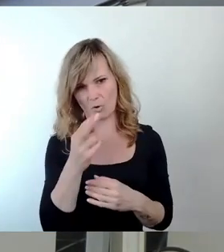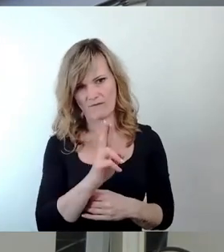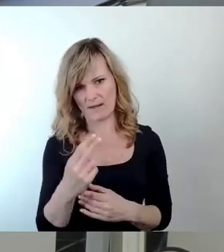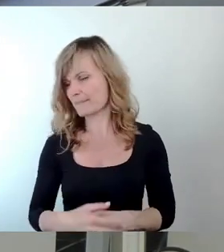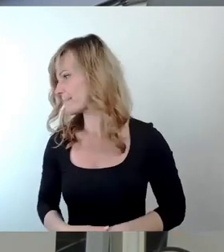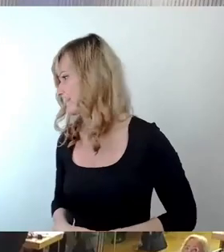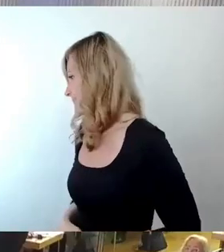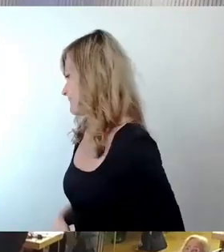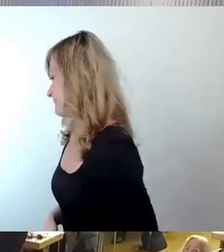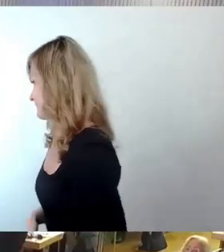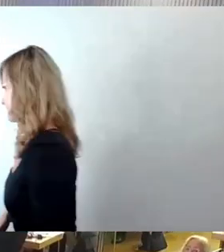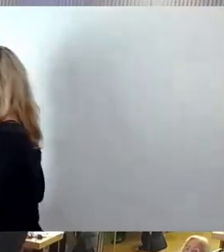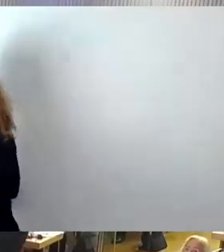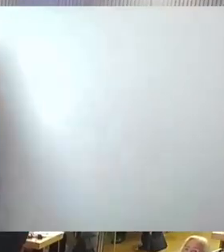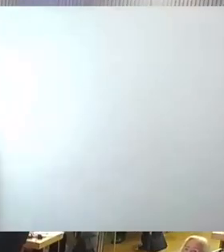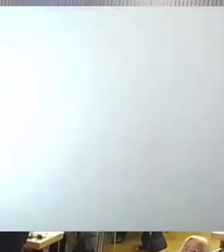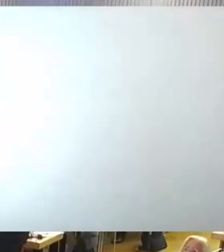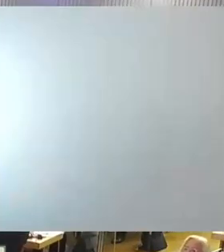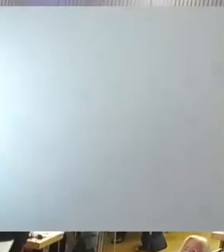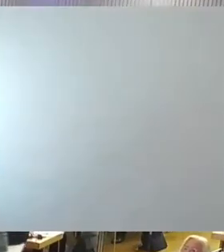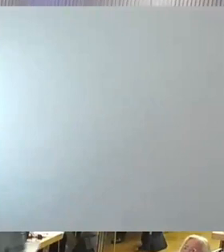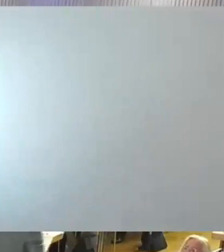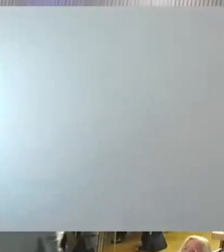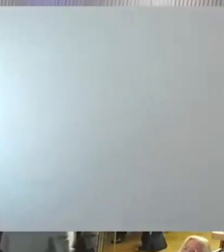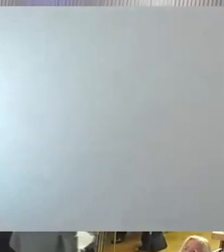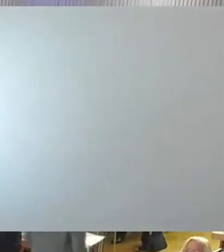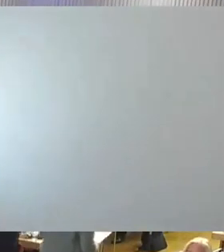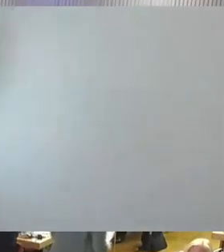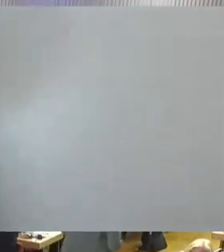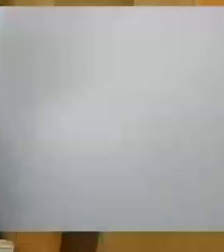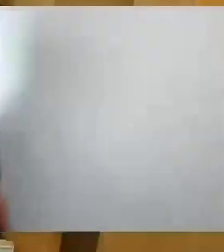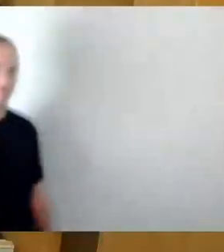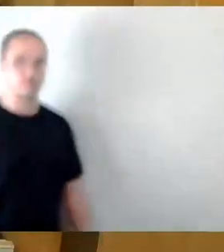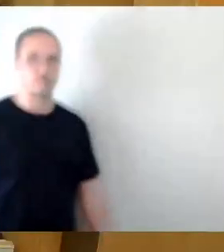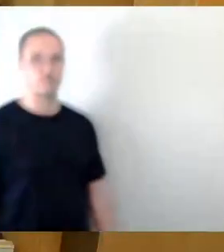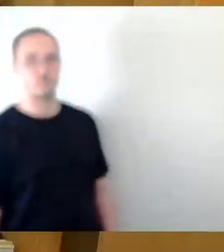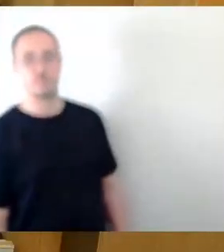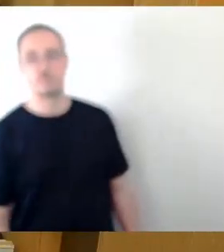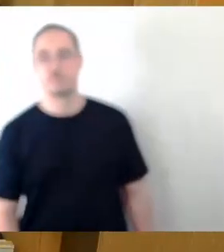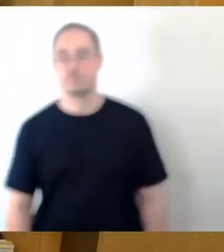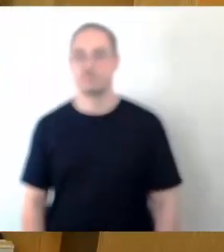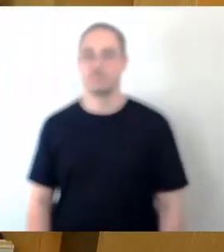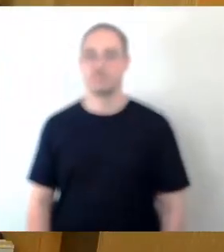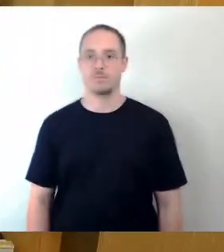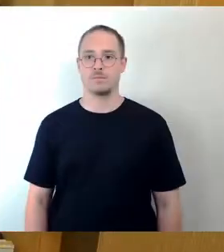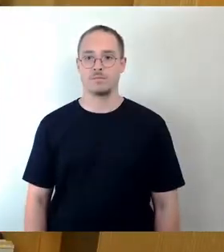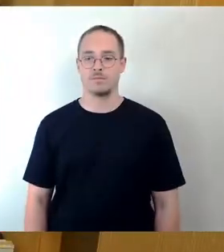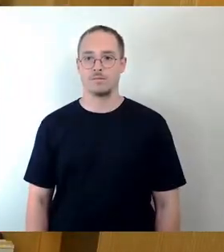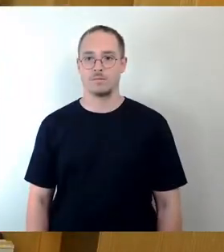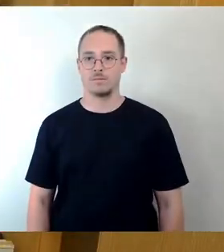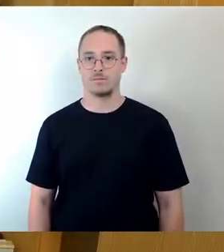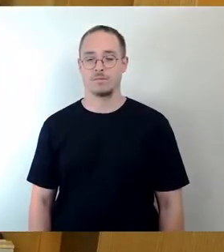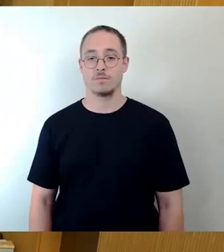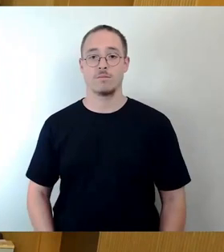Dann machen wir jetzt weiter. Wie angekündigt, Thomas Löser, Fraktion Bündnis 90 Grün. Danach Mario Schmidt, CDU-Fraktion.